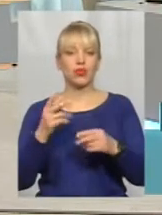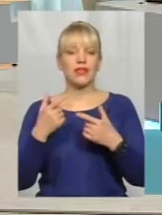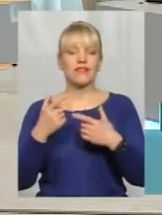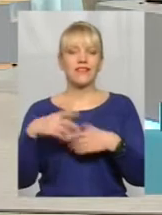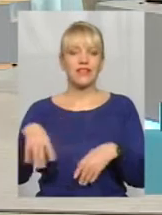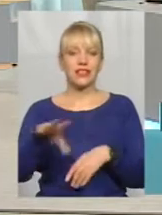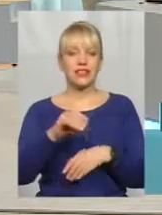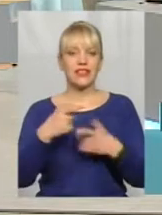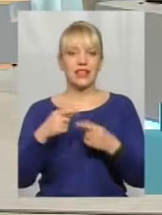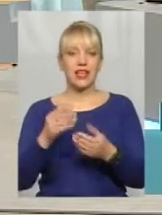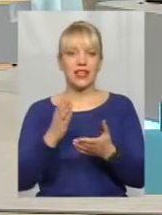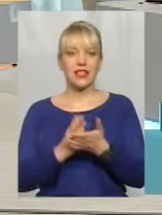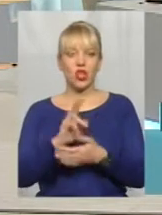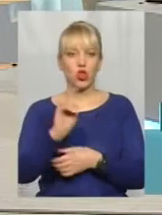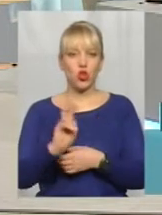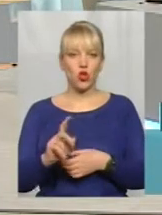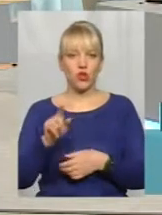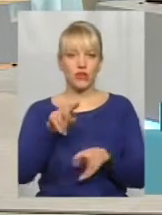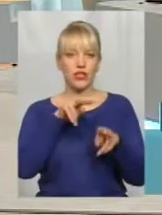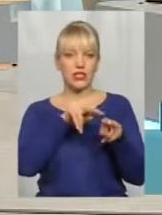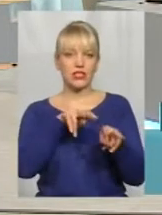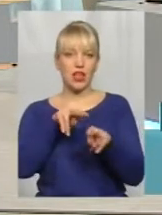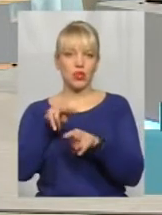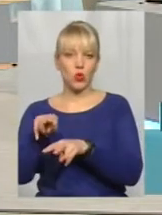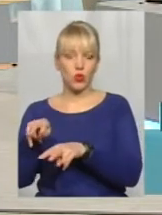проходить долар, вони відслідковують.